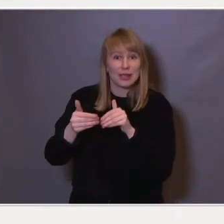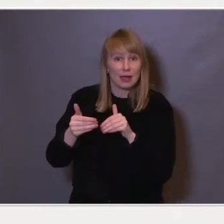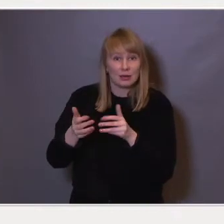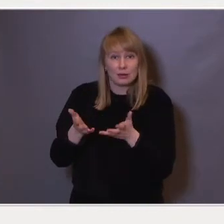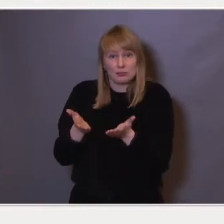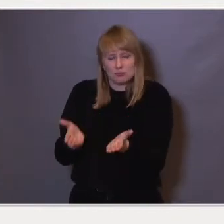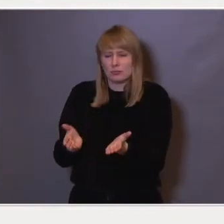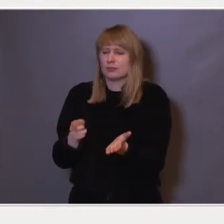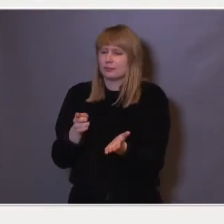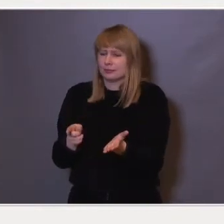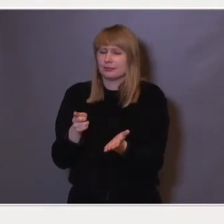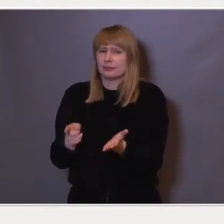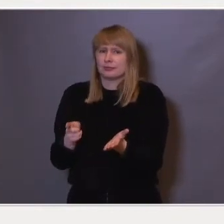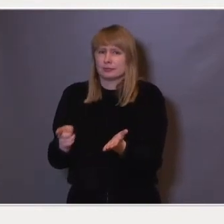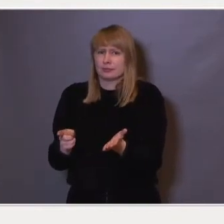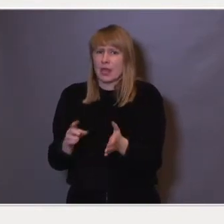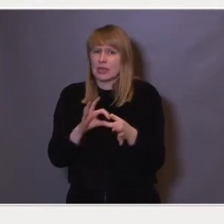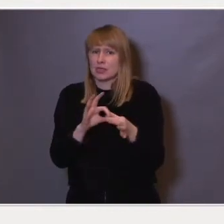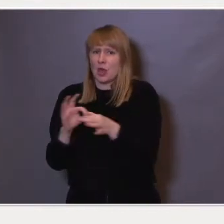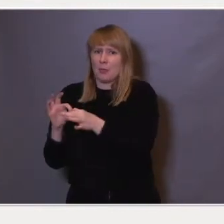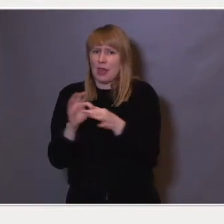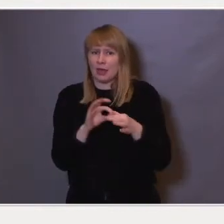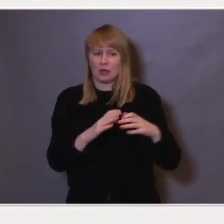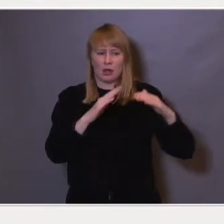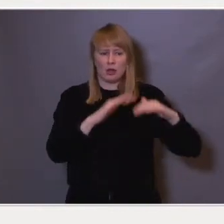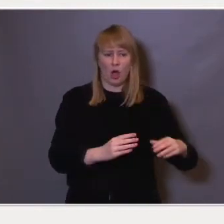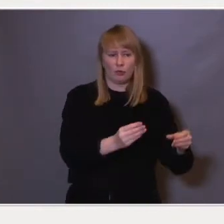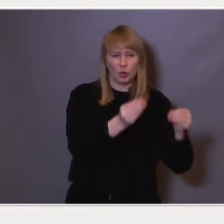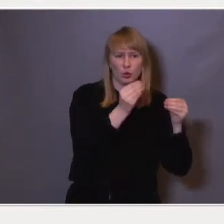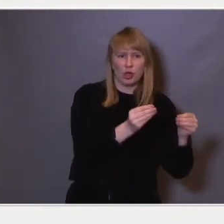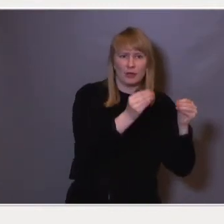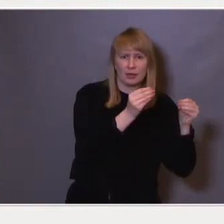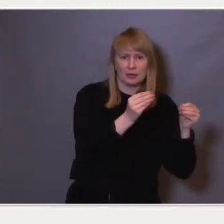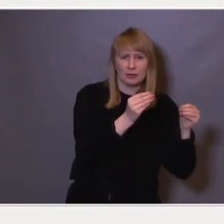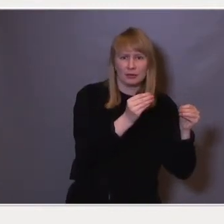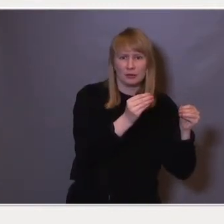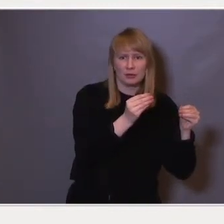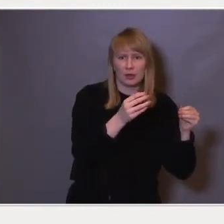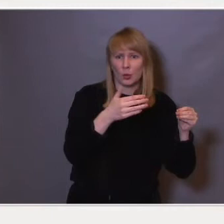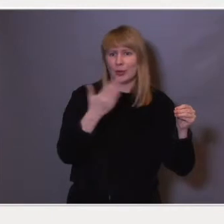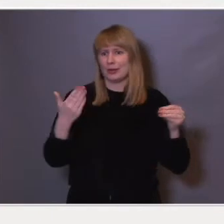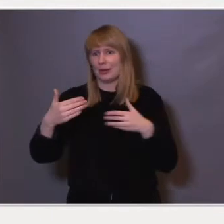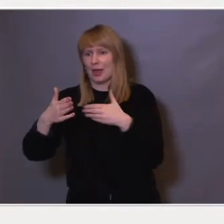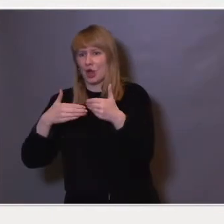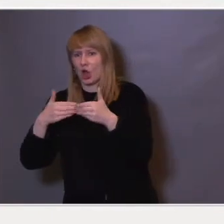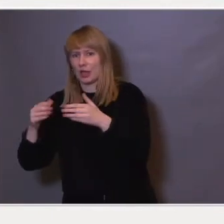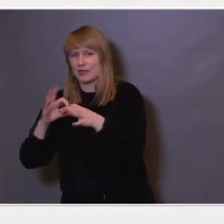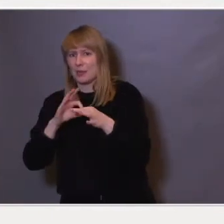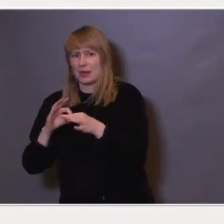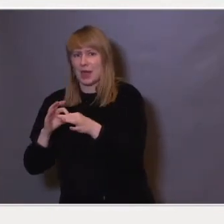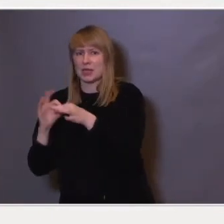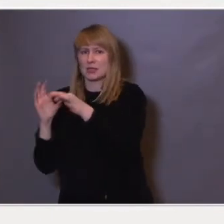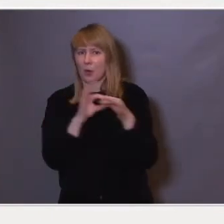ser vi at det er en sterk sammenheng mellom lav utdanning og det å ikke danne familie.